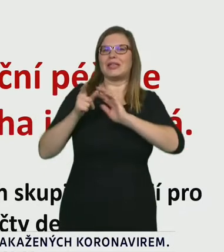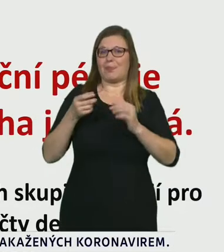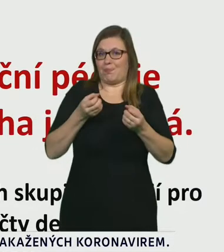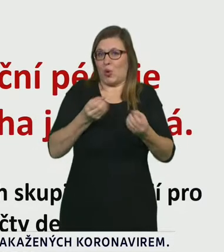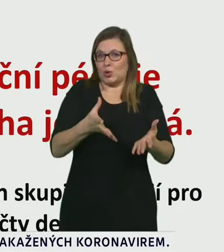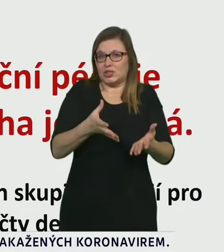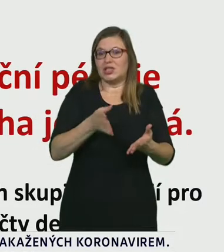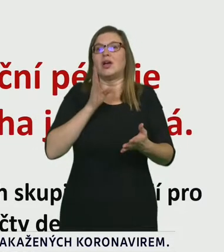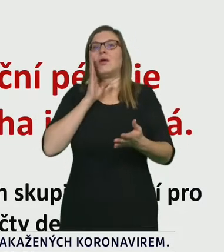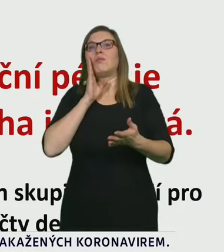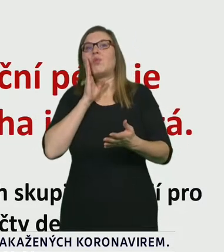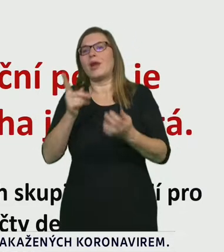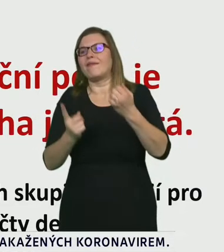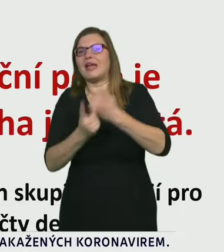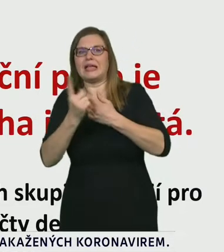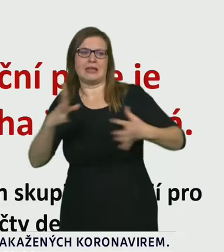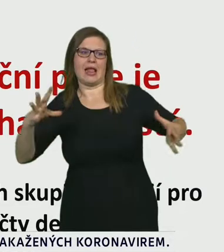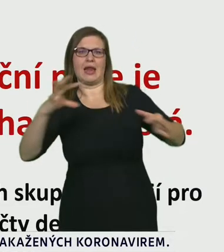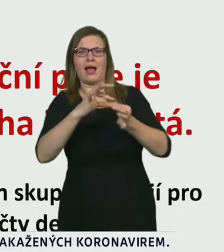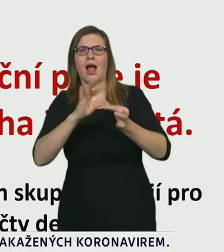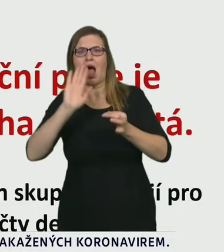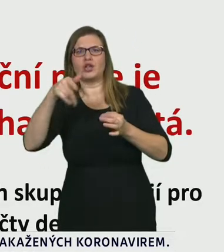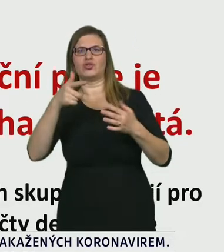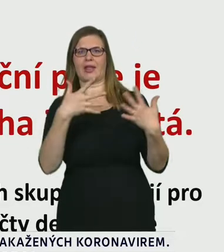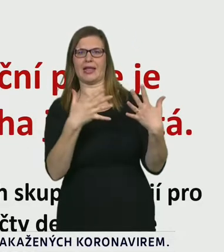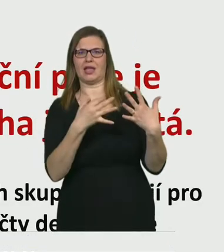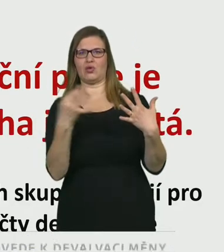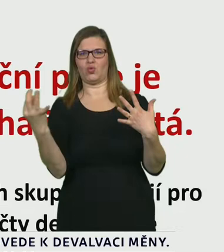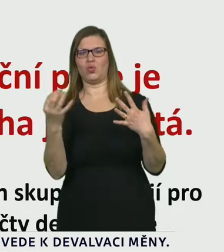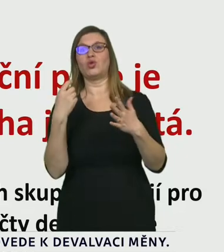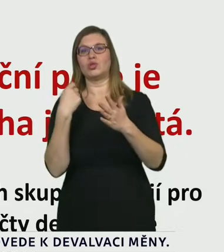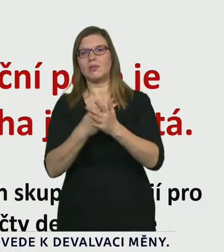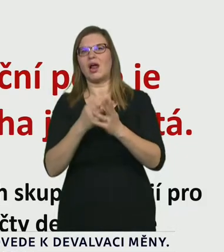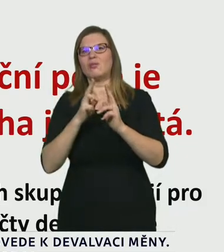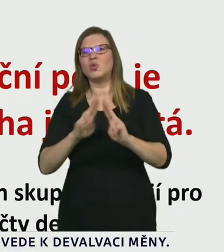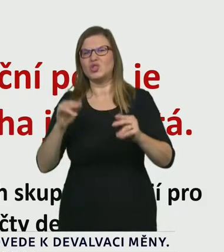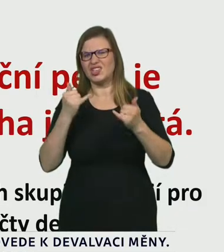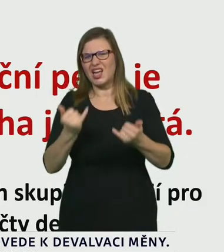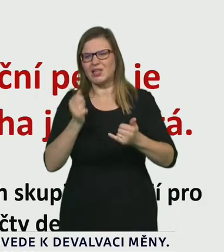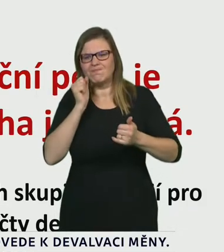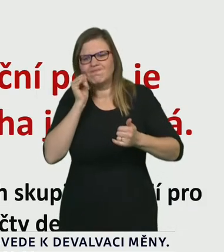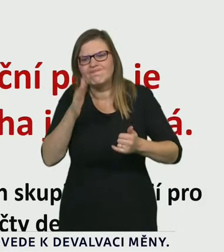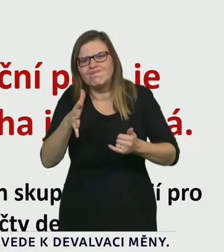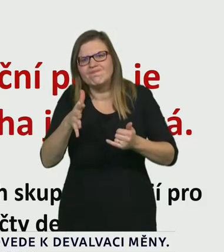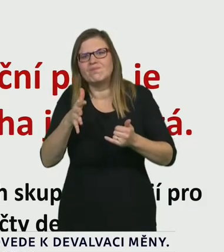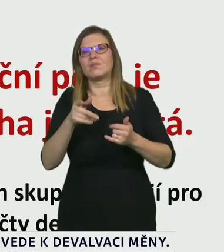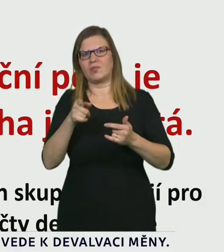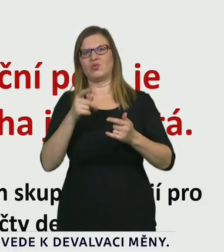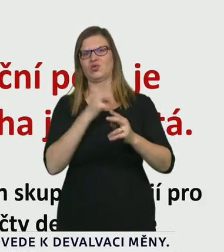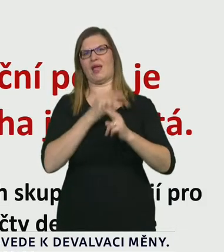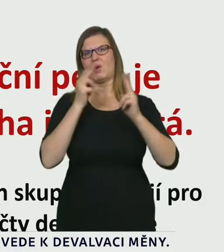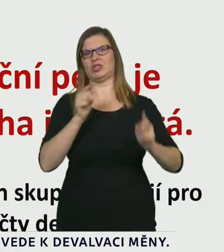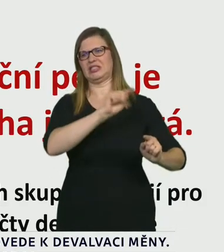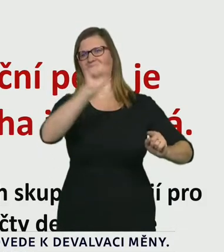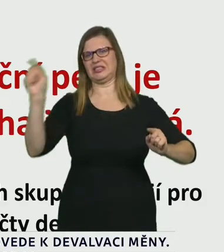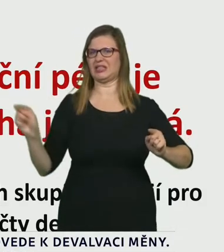se vlastně z hodiska populačního stava před týdnem možná i déle. Takže ten vývoj v následujících dnech bude velmi podstatný a